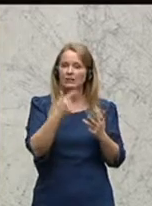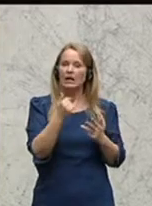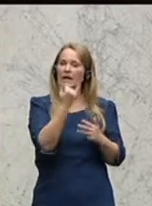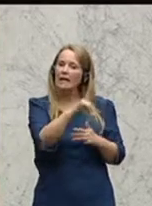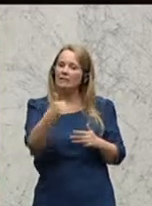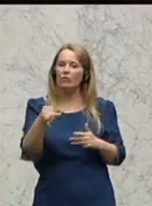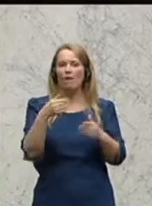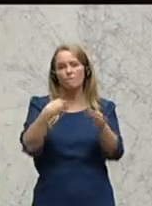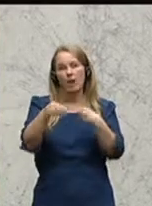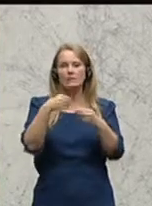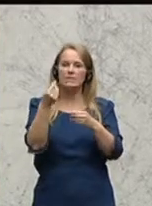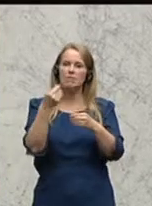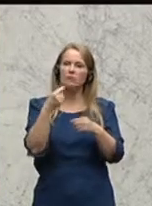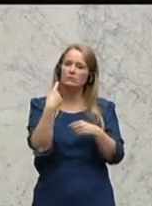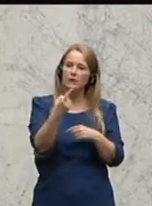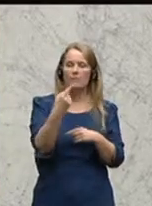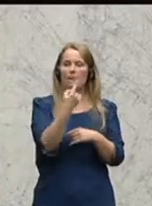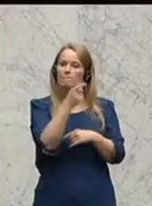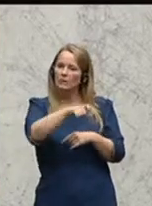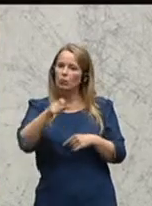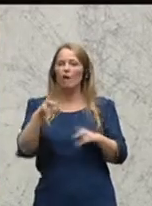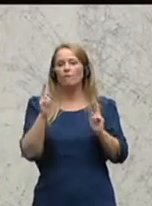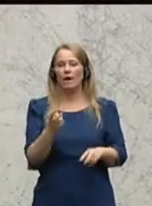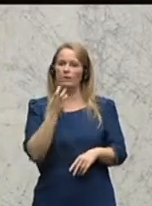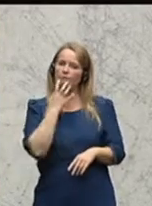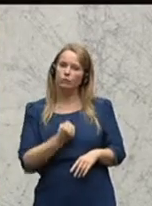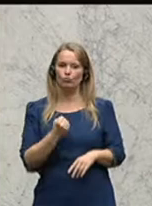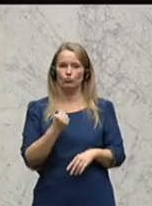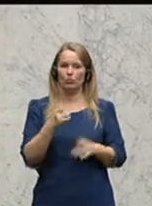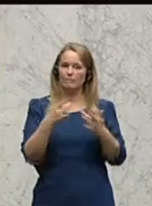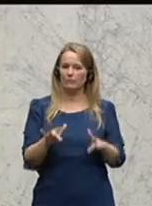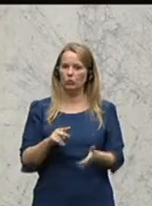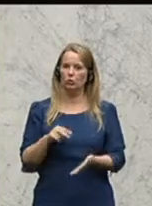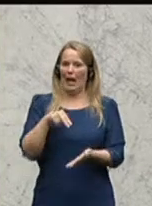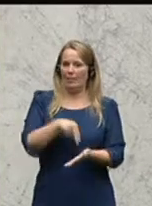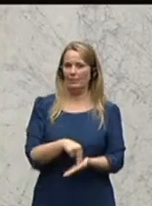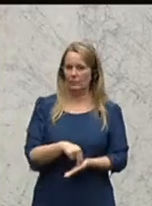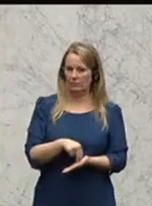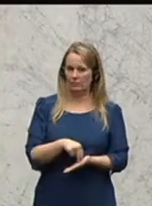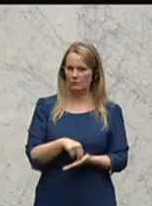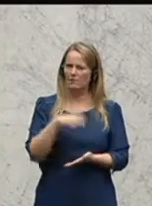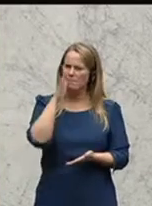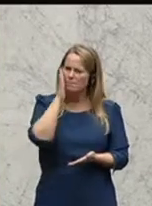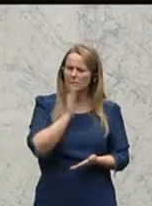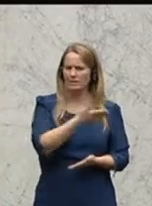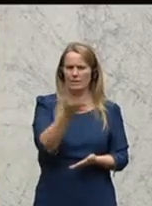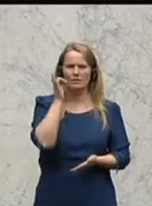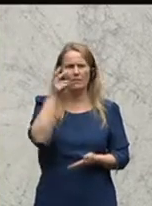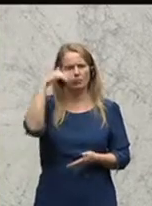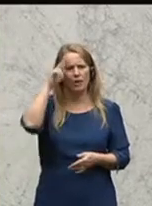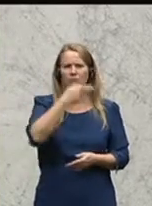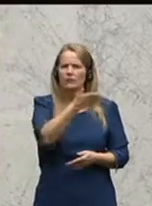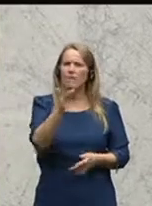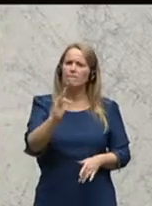der individuellen Flexibilität bei der Wahl des Zeitpunktes des Pensionsantrittes. Meine Damen und Herren, lassen wir doch unseren